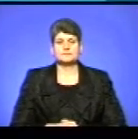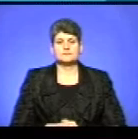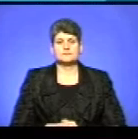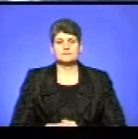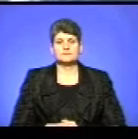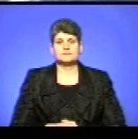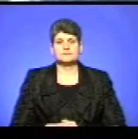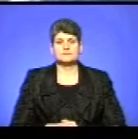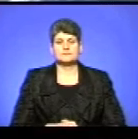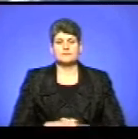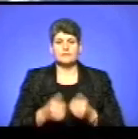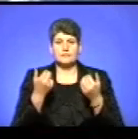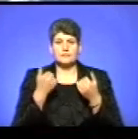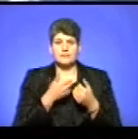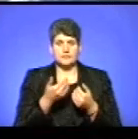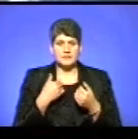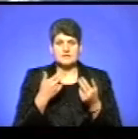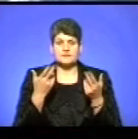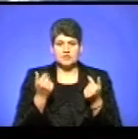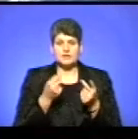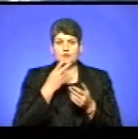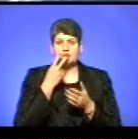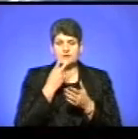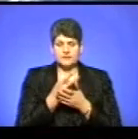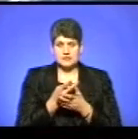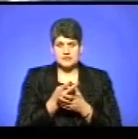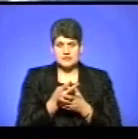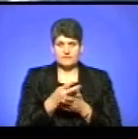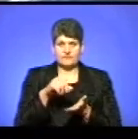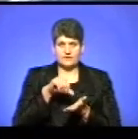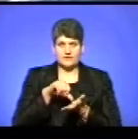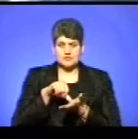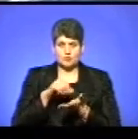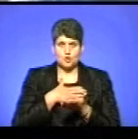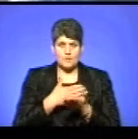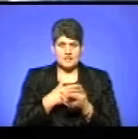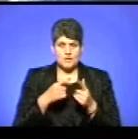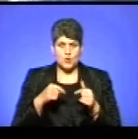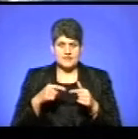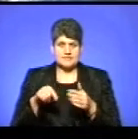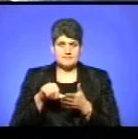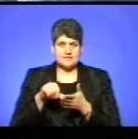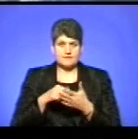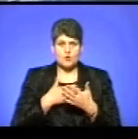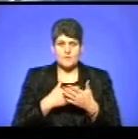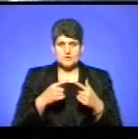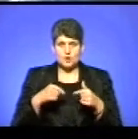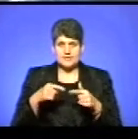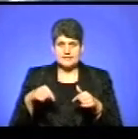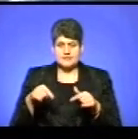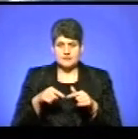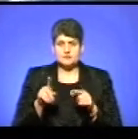Ми, звичайно, дивилися виступ громадських організацій, представників громадських організацій